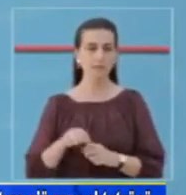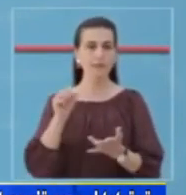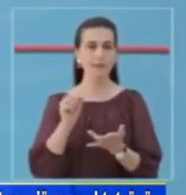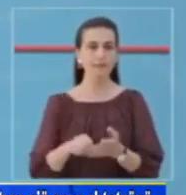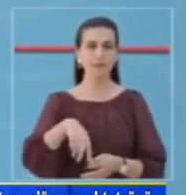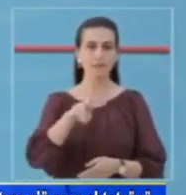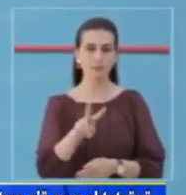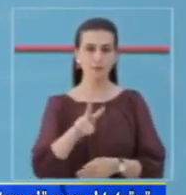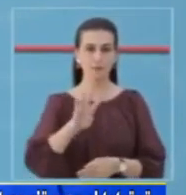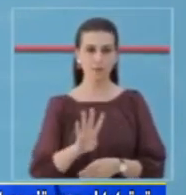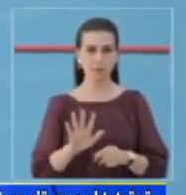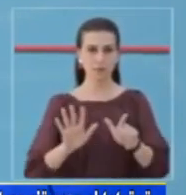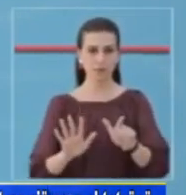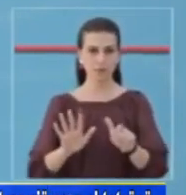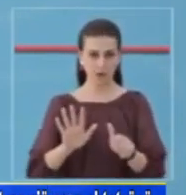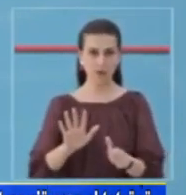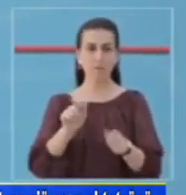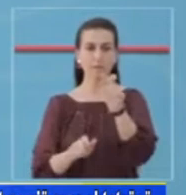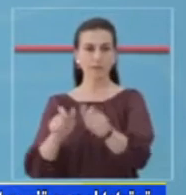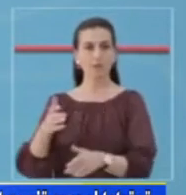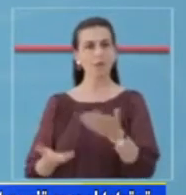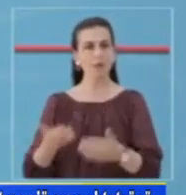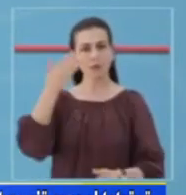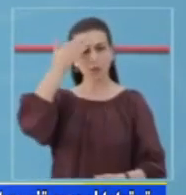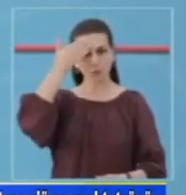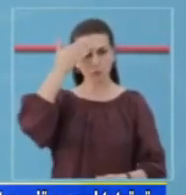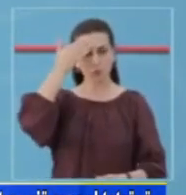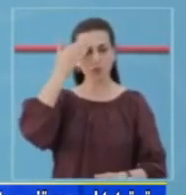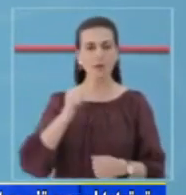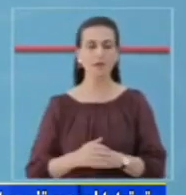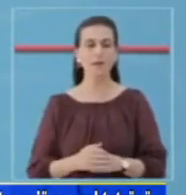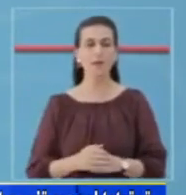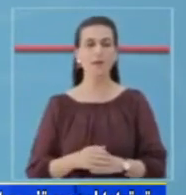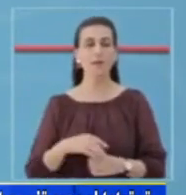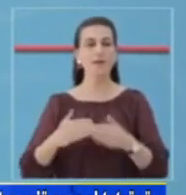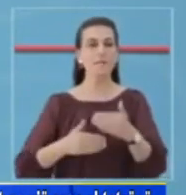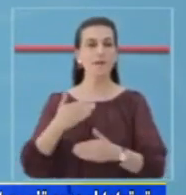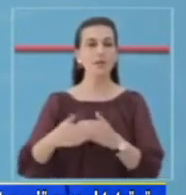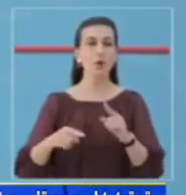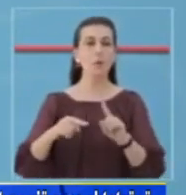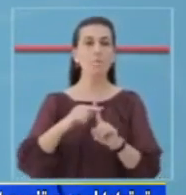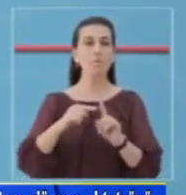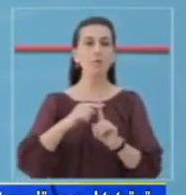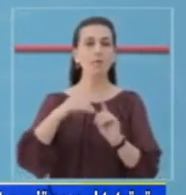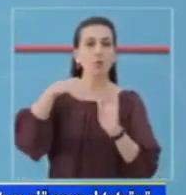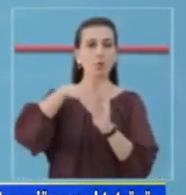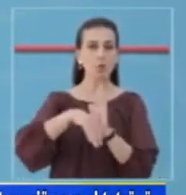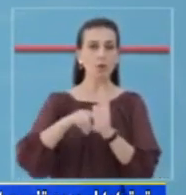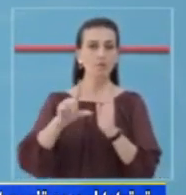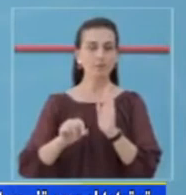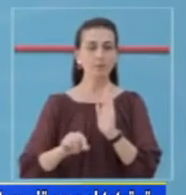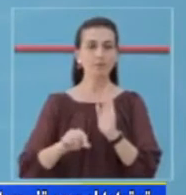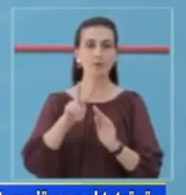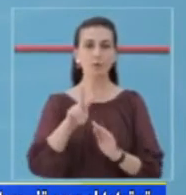fundit janë testuar 226 qytetarë si të dyshuar të prekur me COVID-19. Vionë pozitiviteti ullët 92%